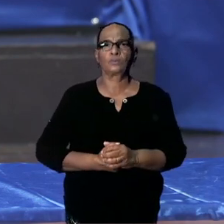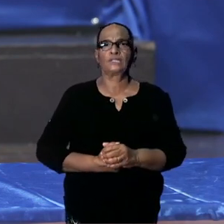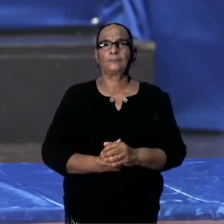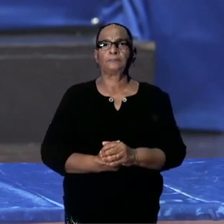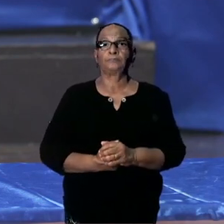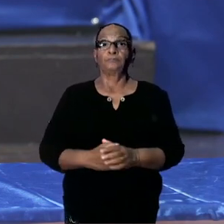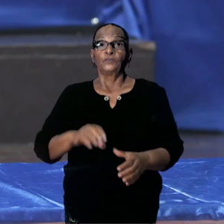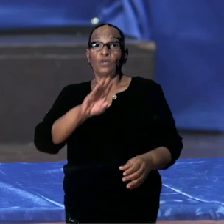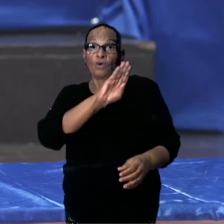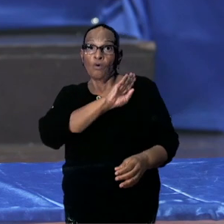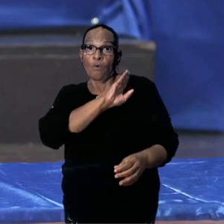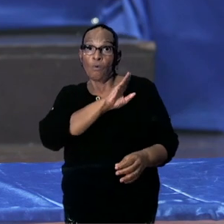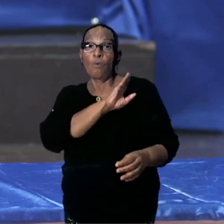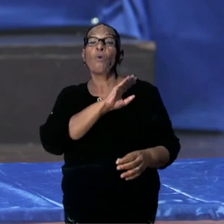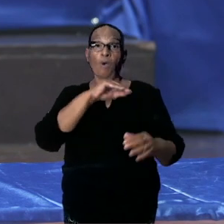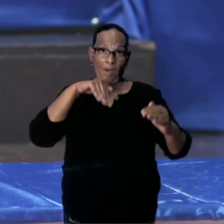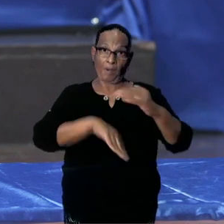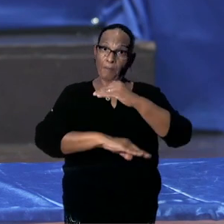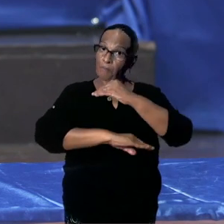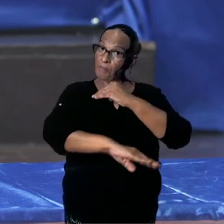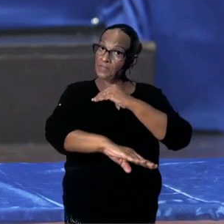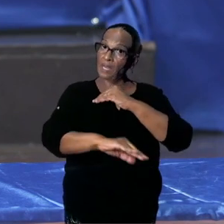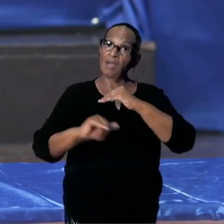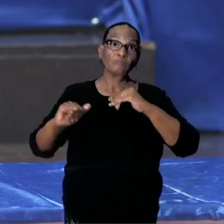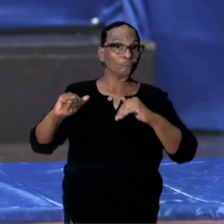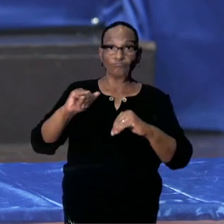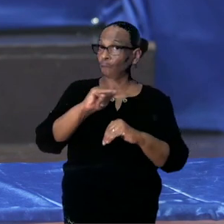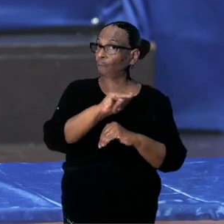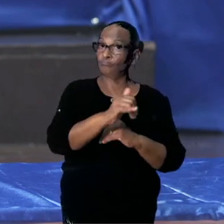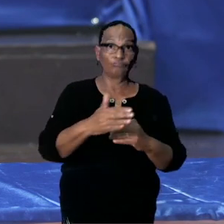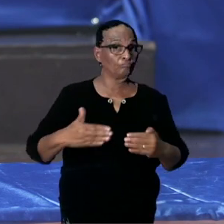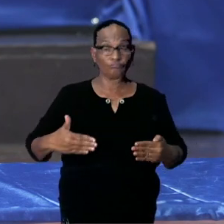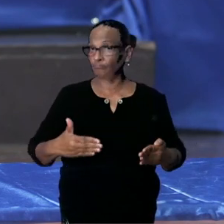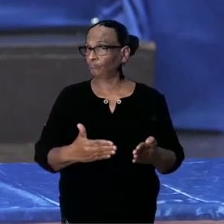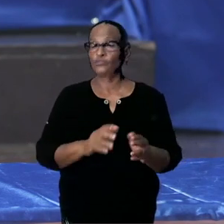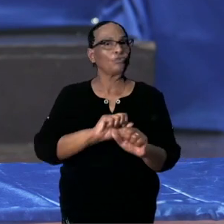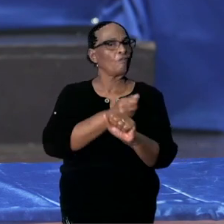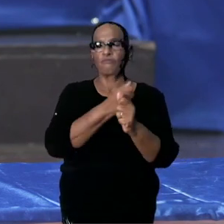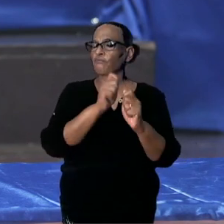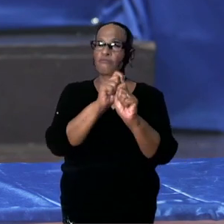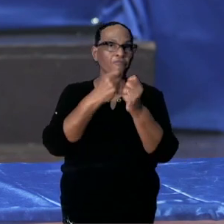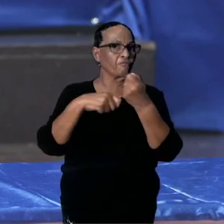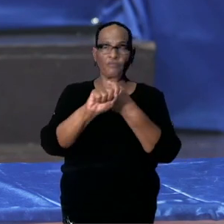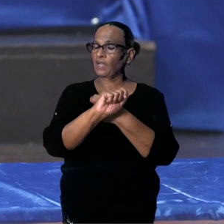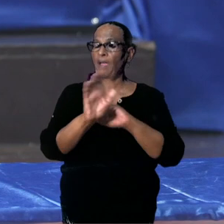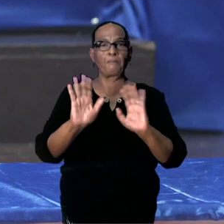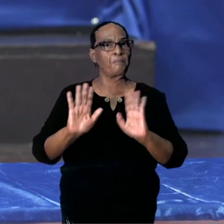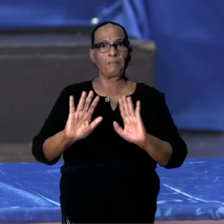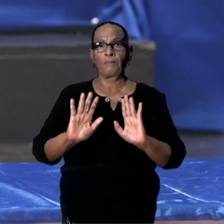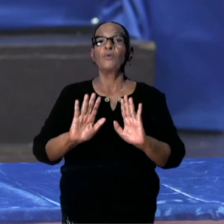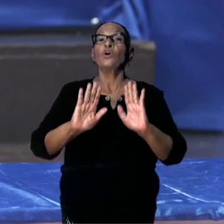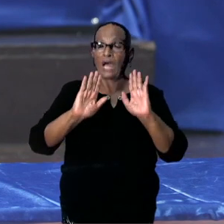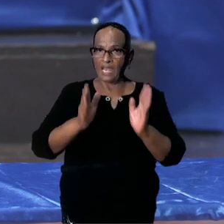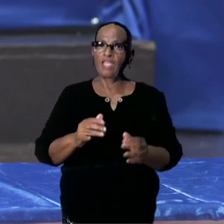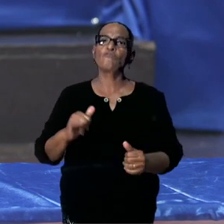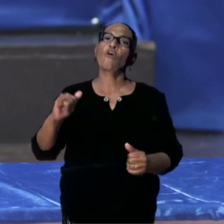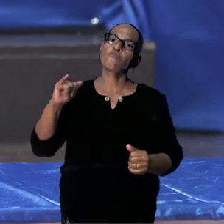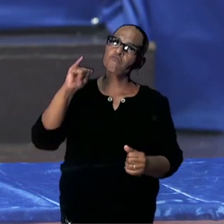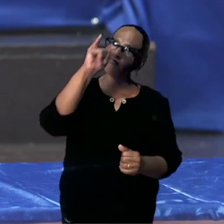Ook de binnenlandse vluchten, daar wordt er niets aan veranderd, zijn nog steeds toegestaan alleen voor cargo,